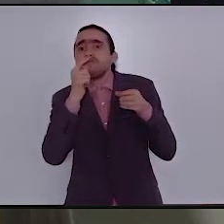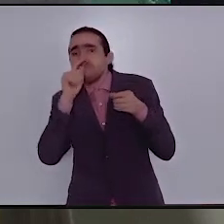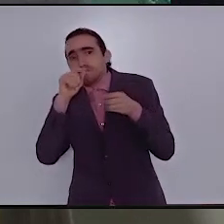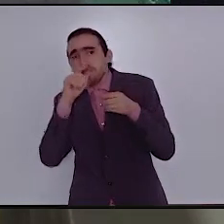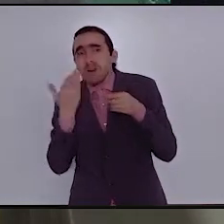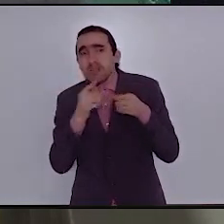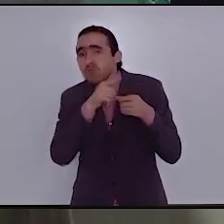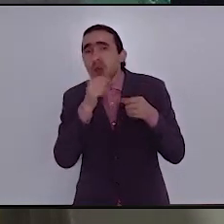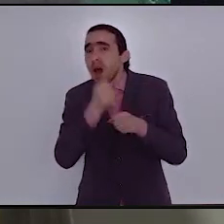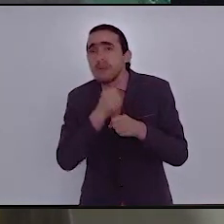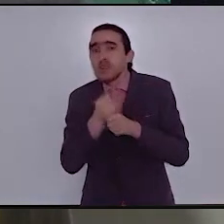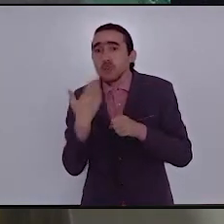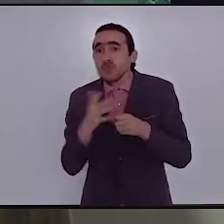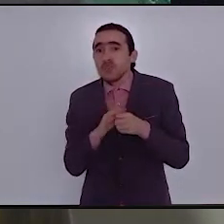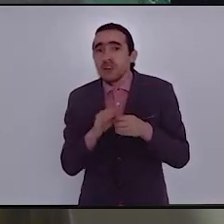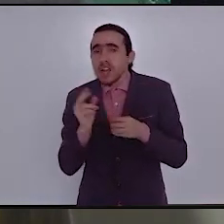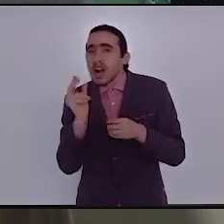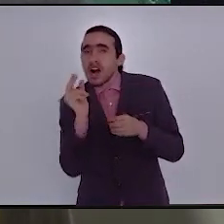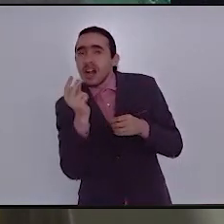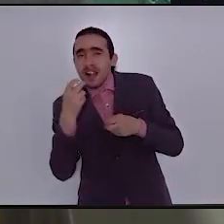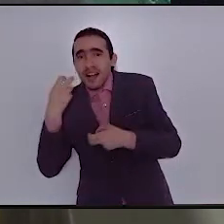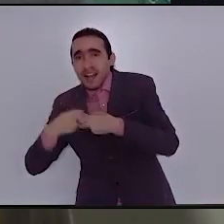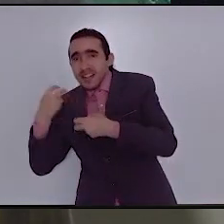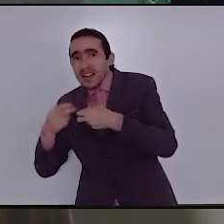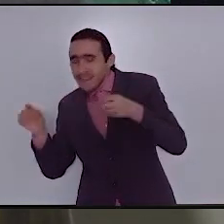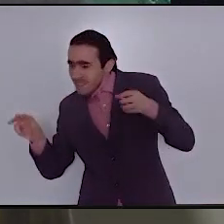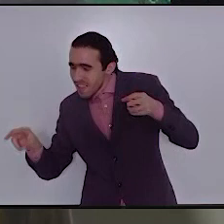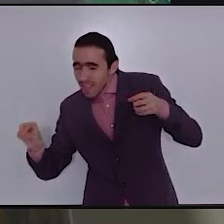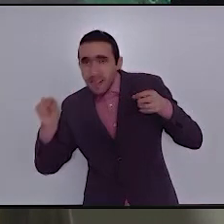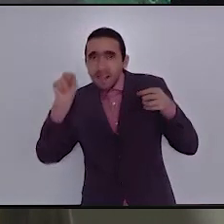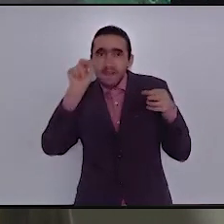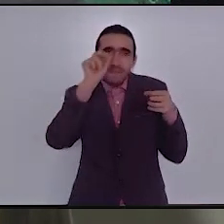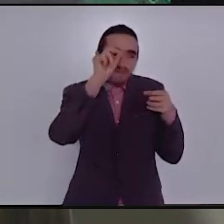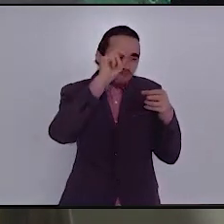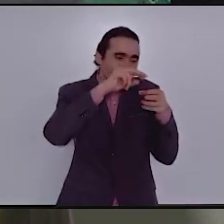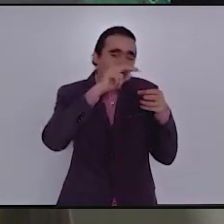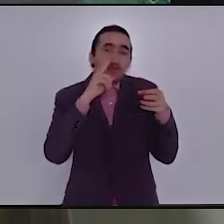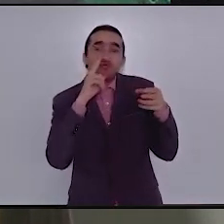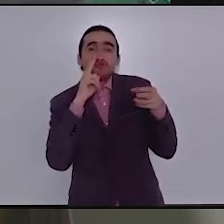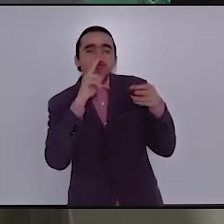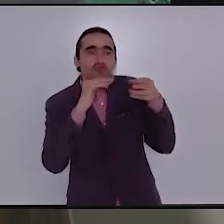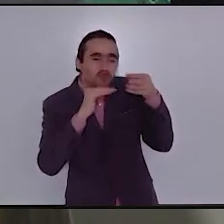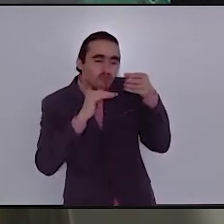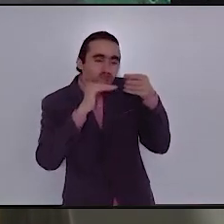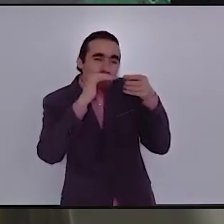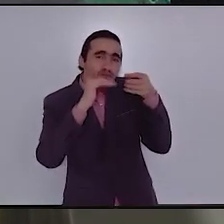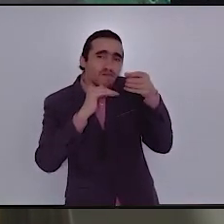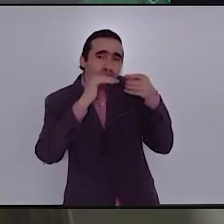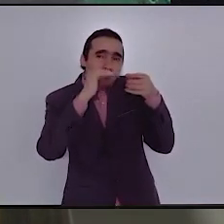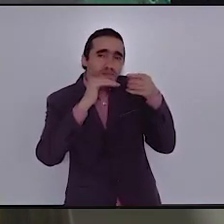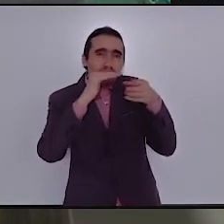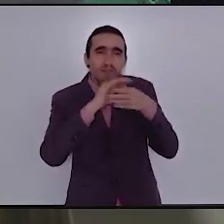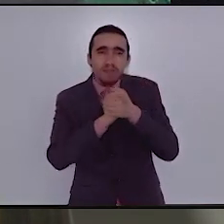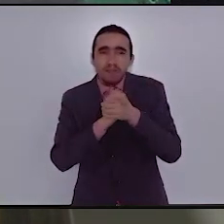نعم، بدأ يملأه بالحجارة ها أنا سأملأ الحجارة